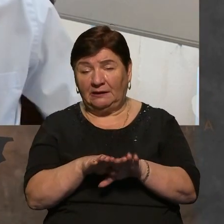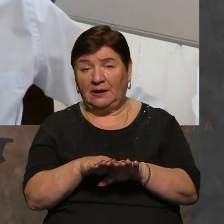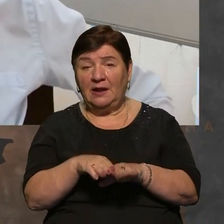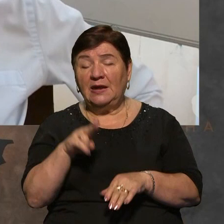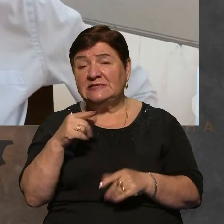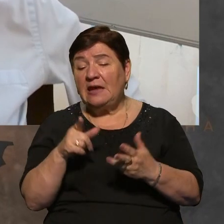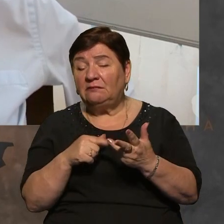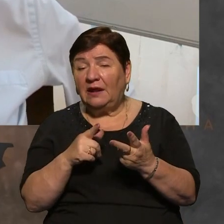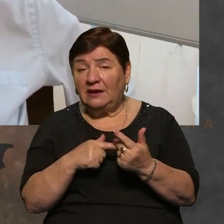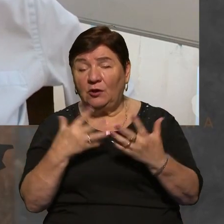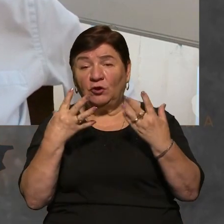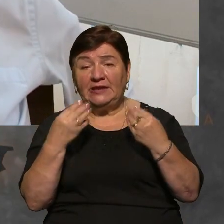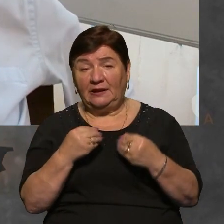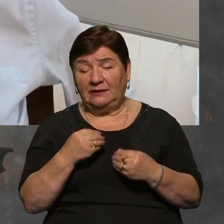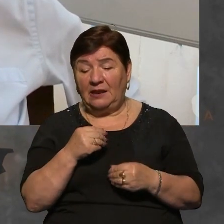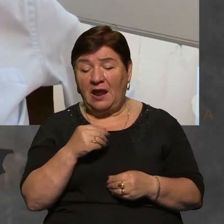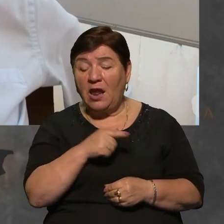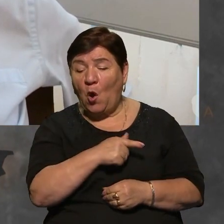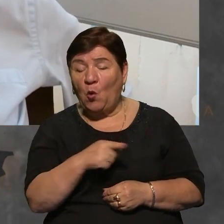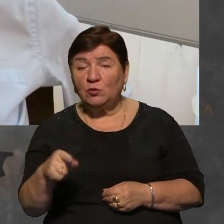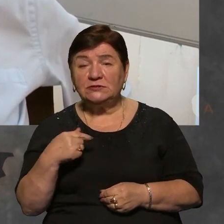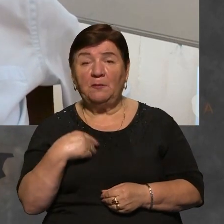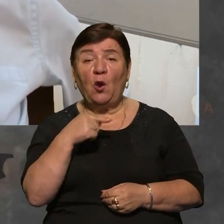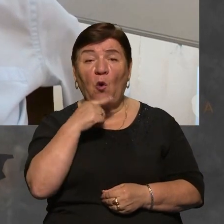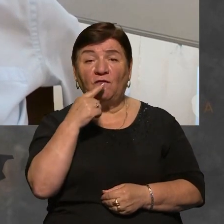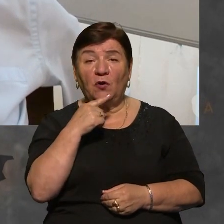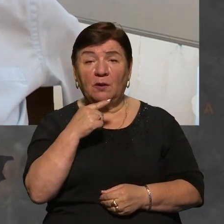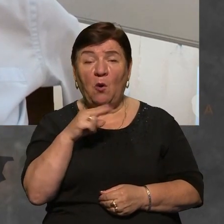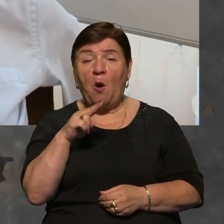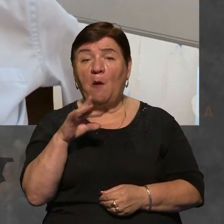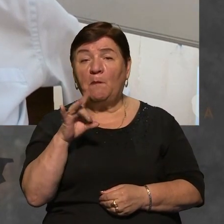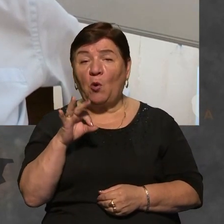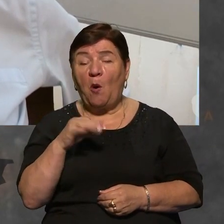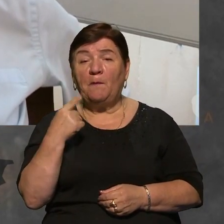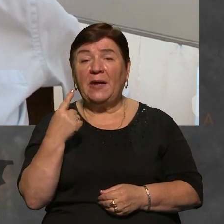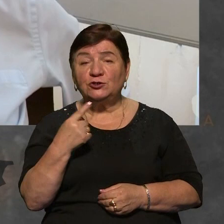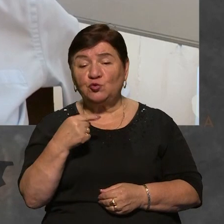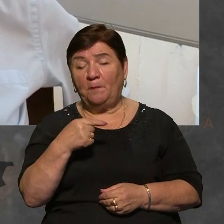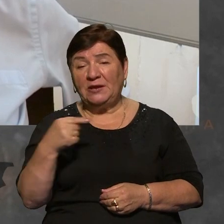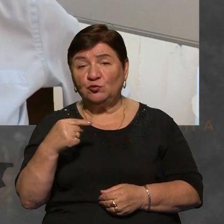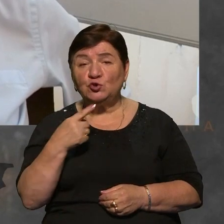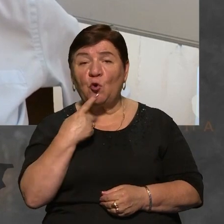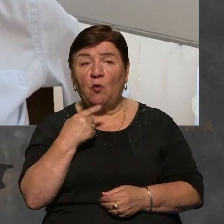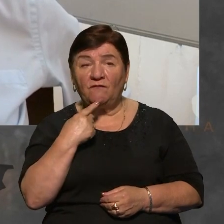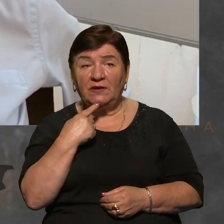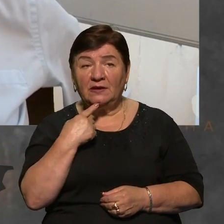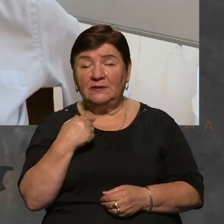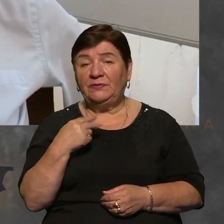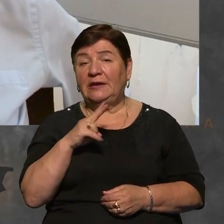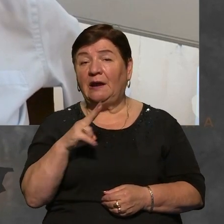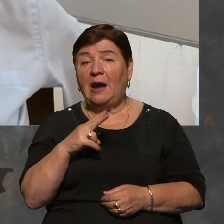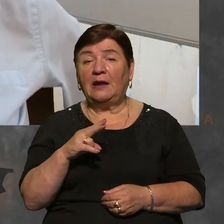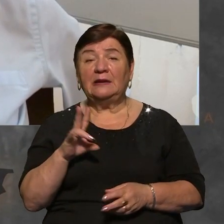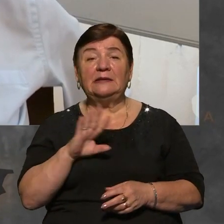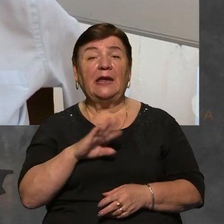це декілька денний навчальний курс, тому що ми кажемо про першу мінус групу крові, яка є універсальною, і яка не